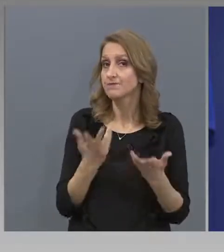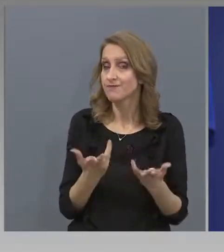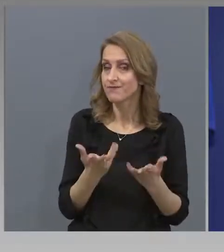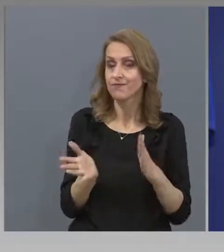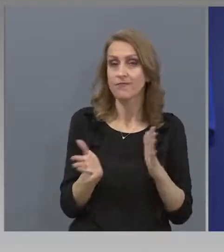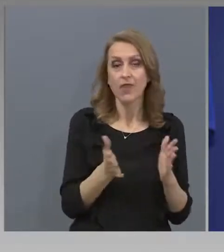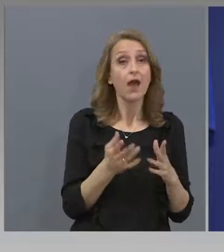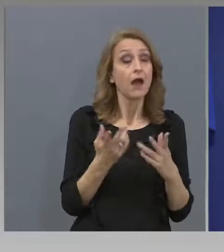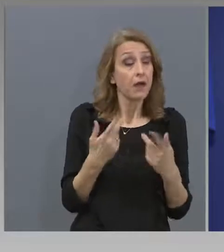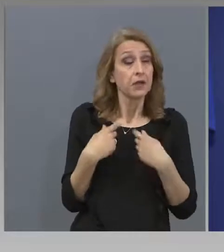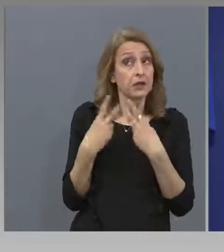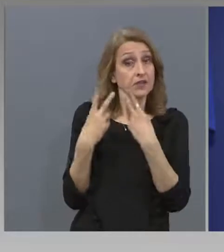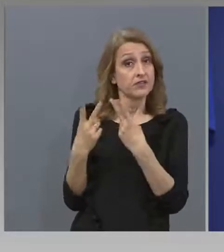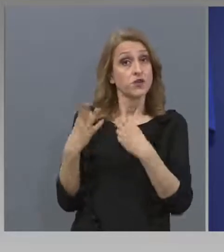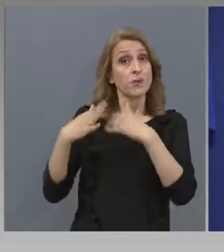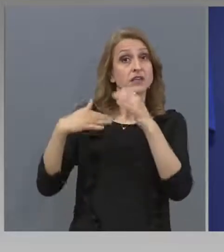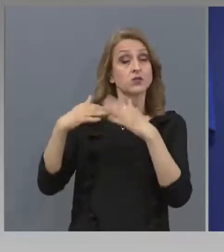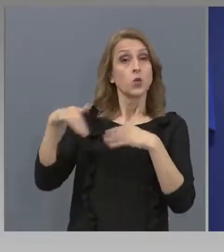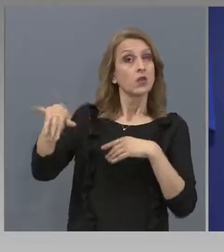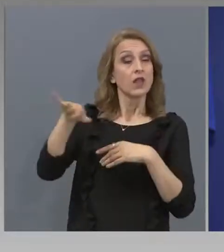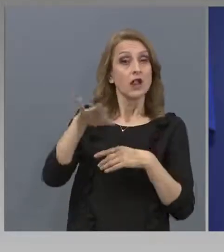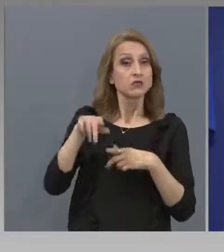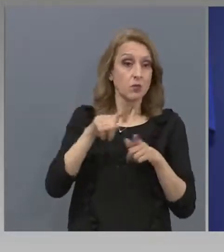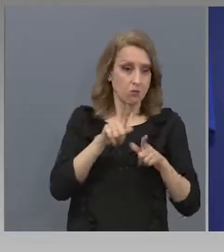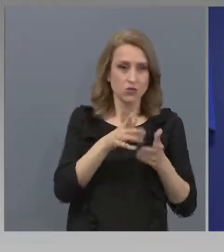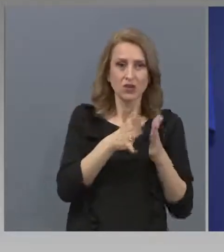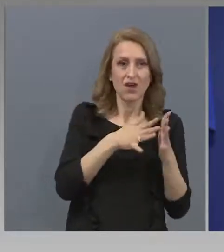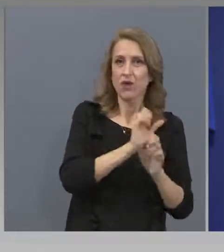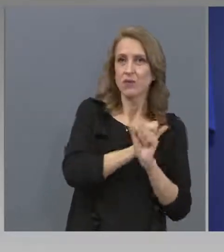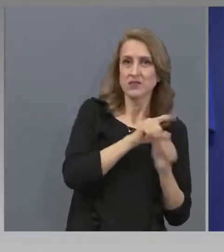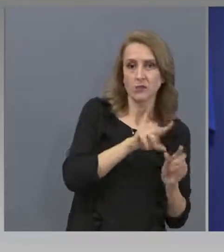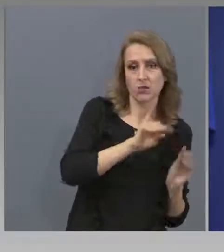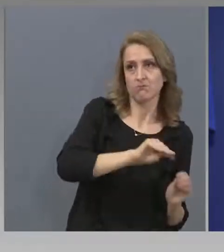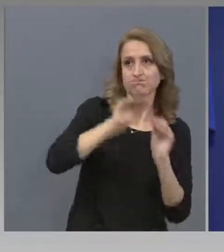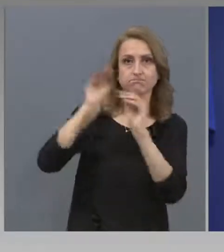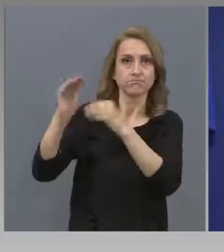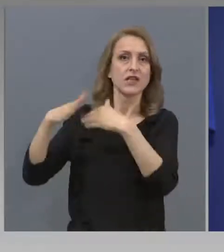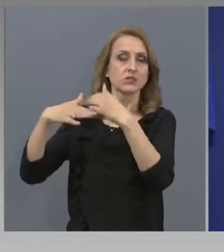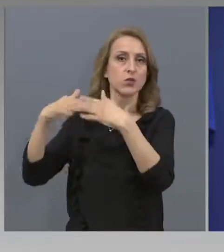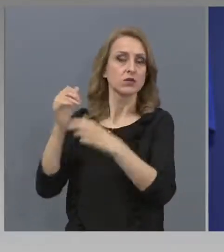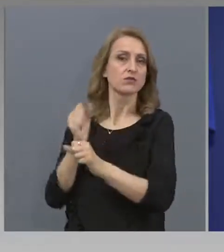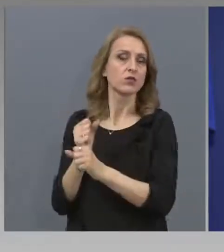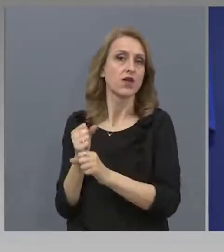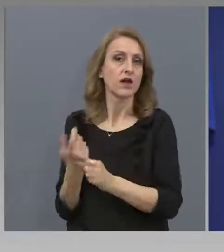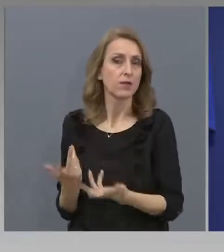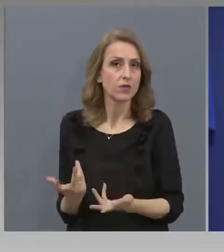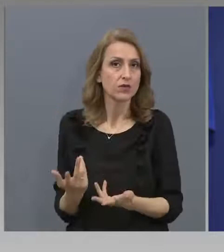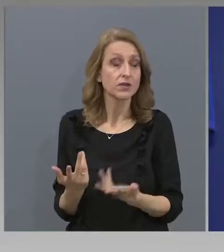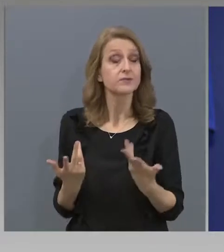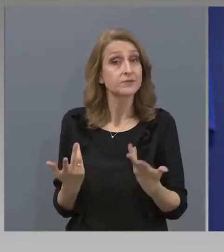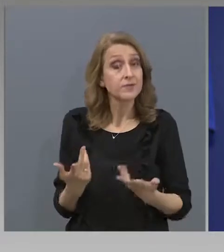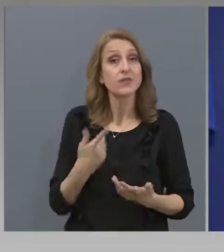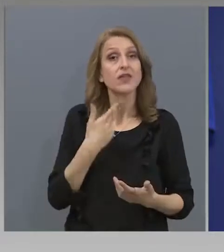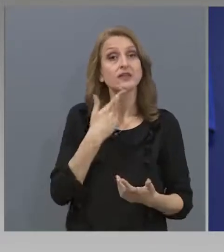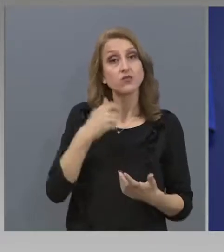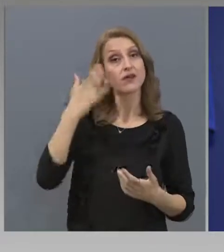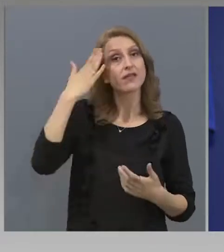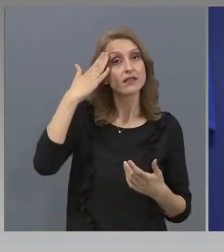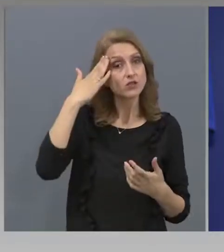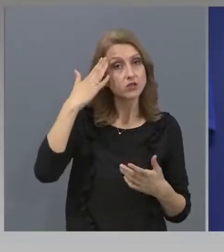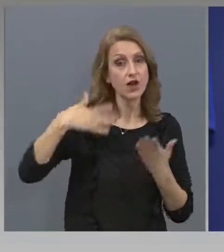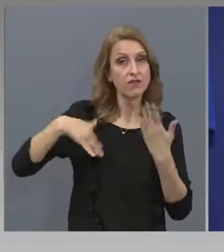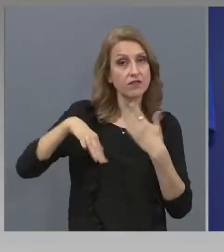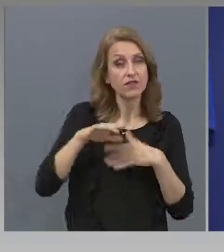ние виждаме много голям потенциал за осигуряване на работни места и държавата ще предприеме съответните мерки